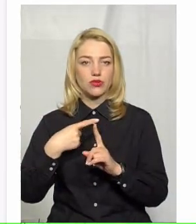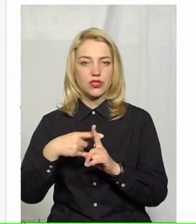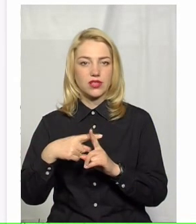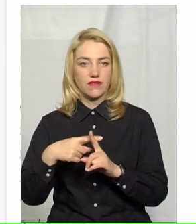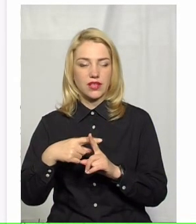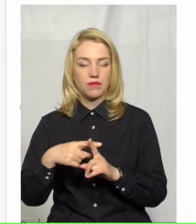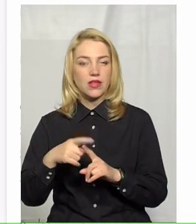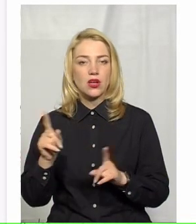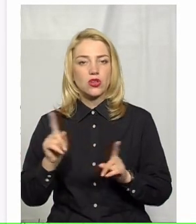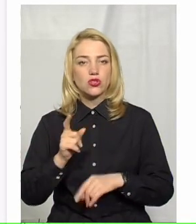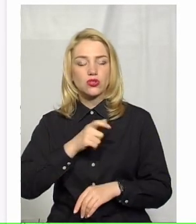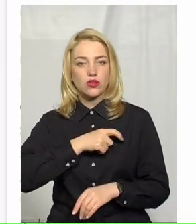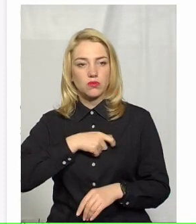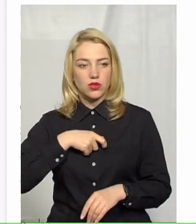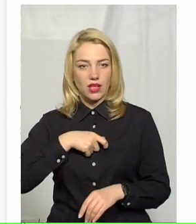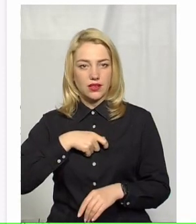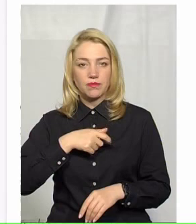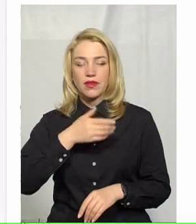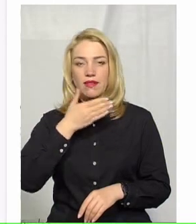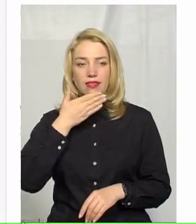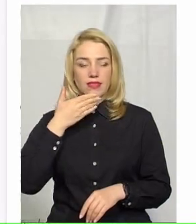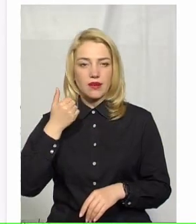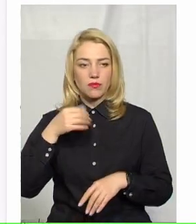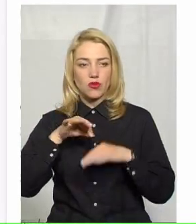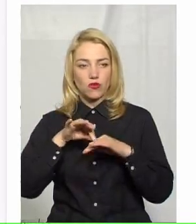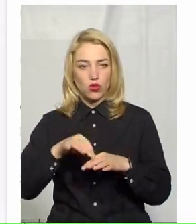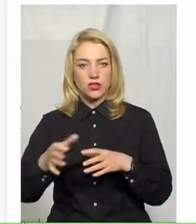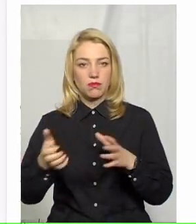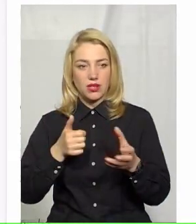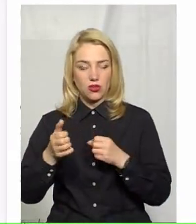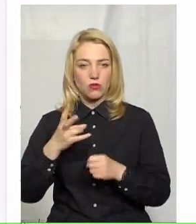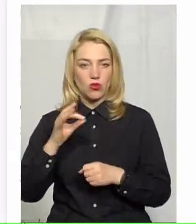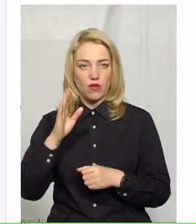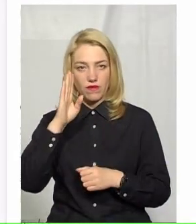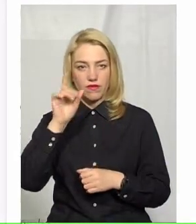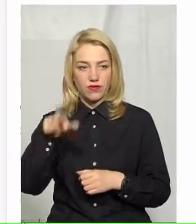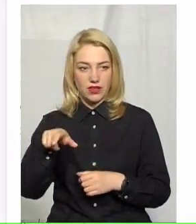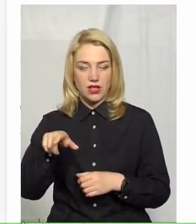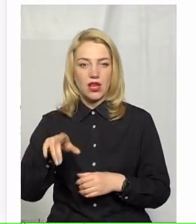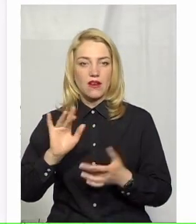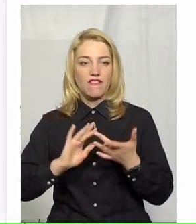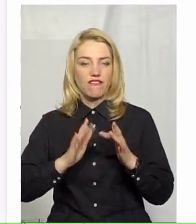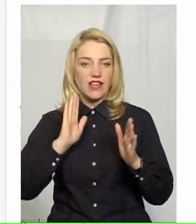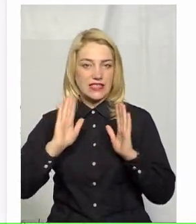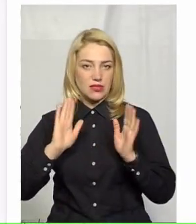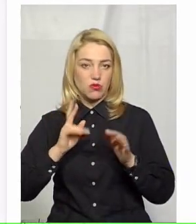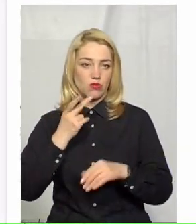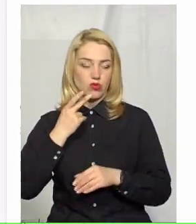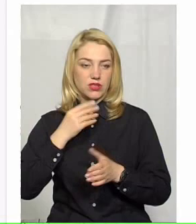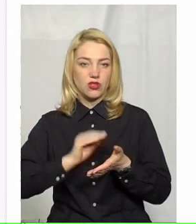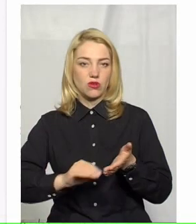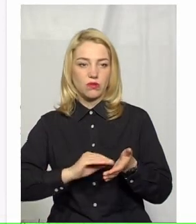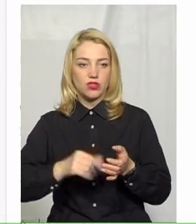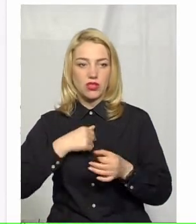сенсі цікава Вони зараз депутати не проводять прийом, але він у соціальній мережі Фейсбук постійно пише